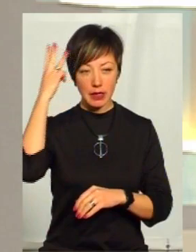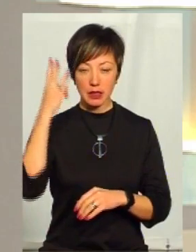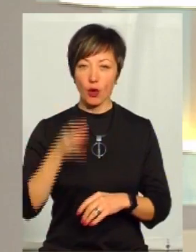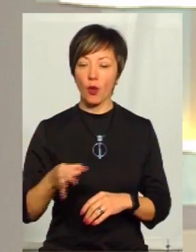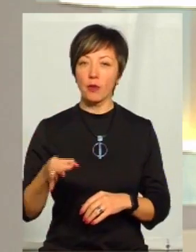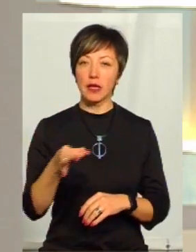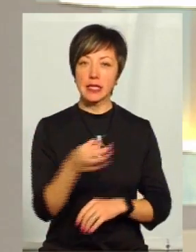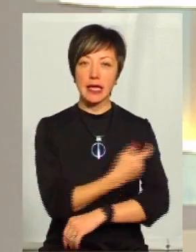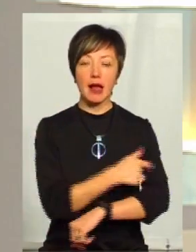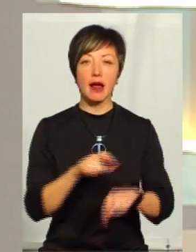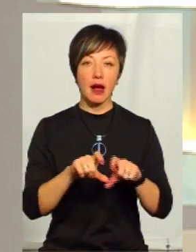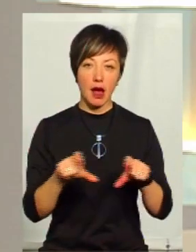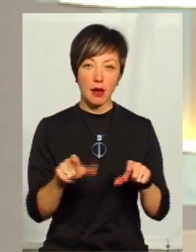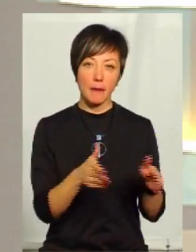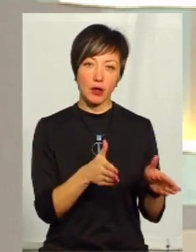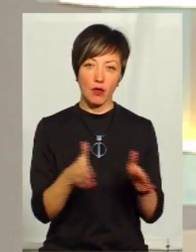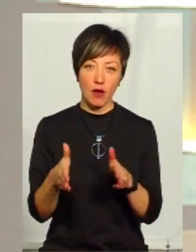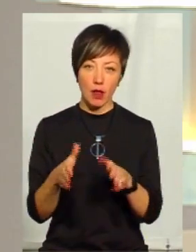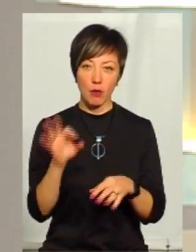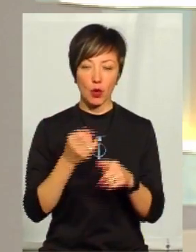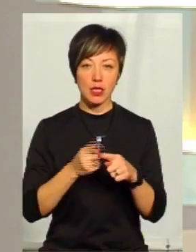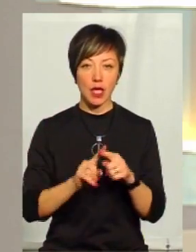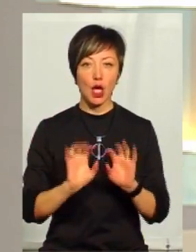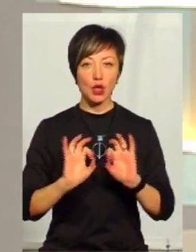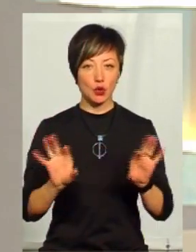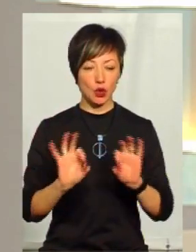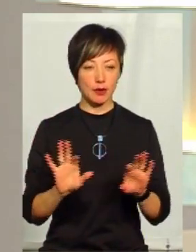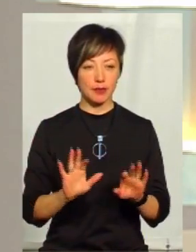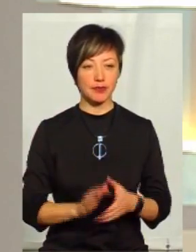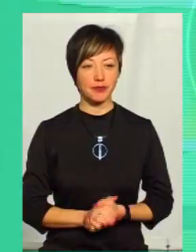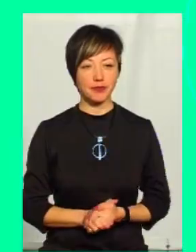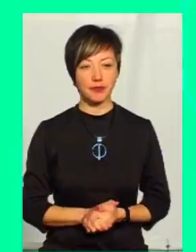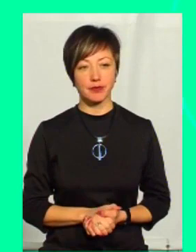обласній лікарні та підготувала про це сюжет. Давайте подивимось.